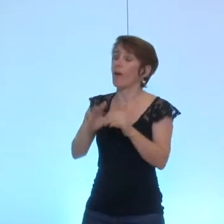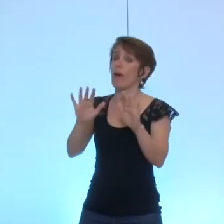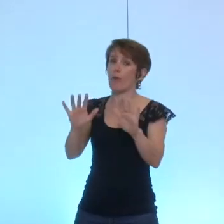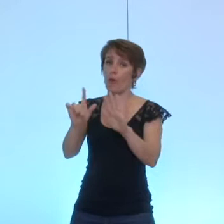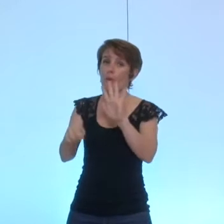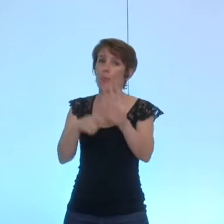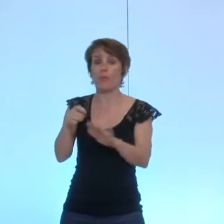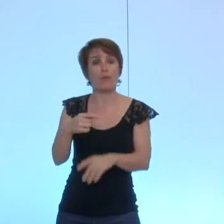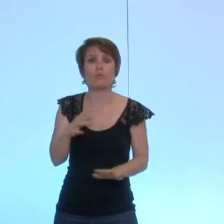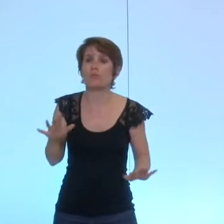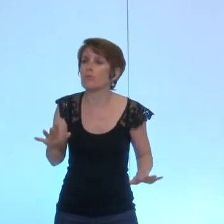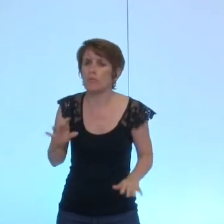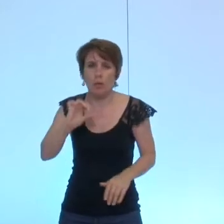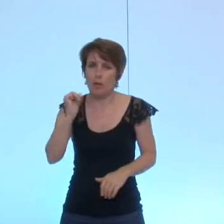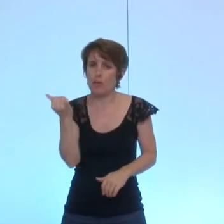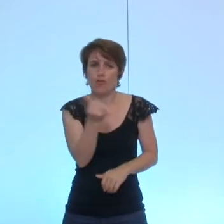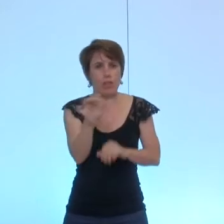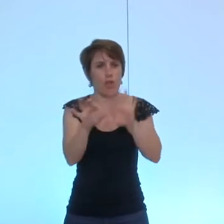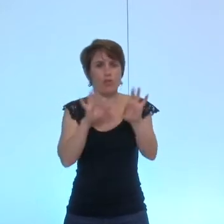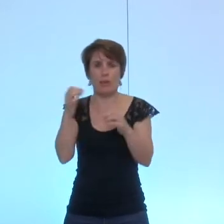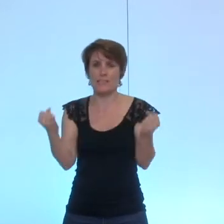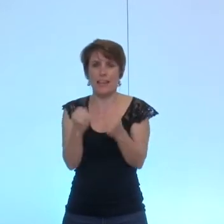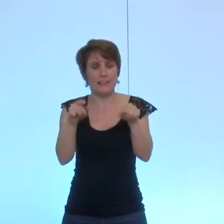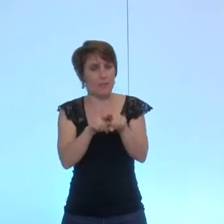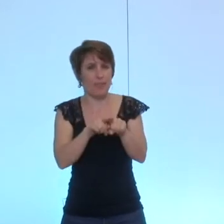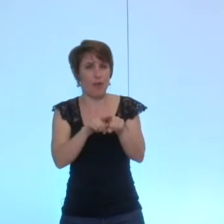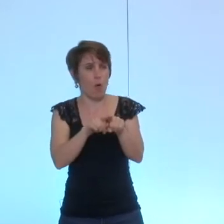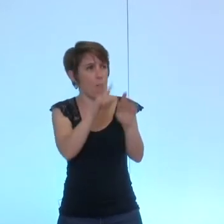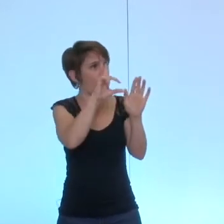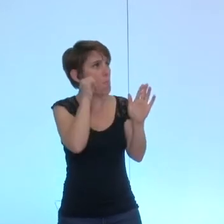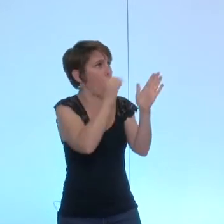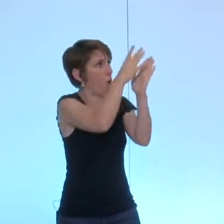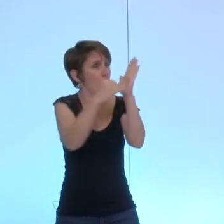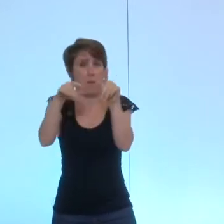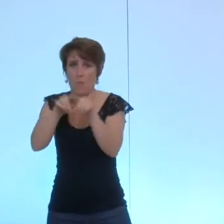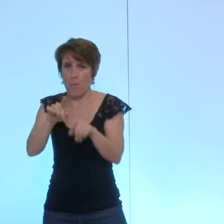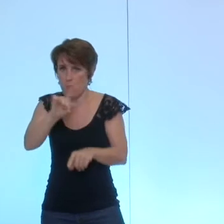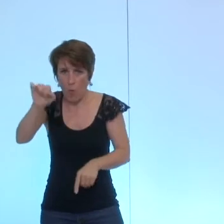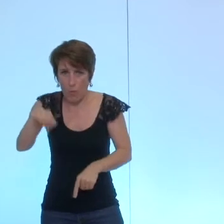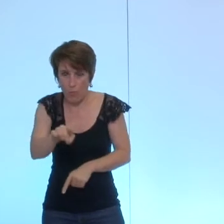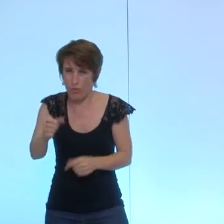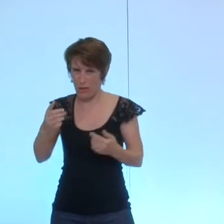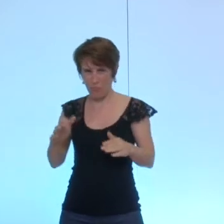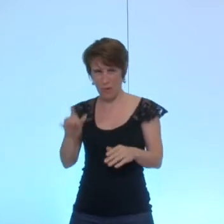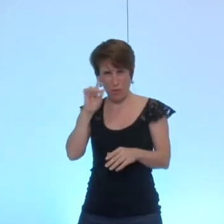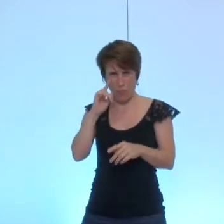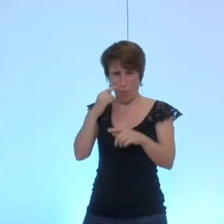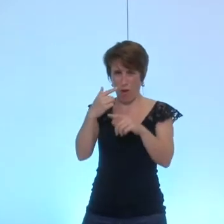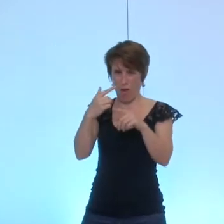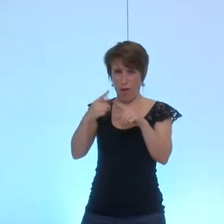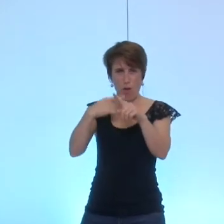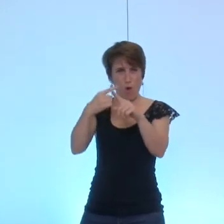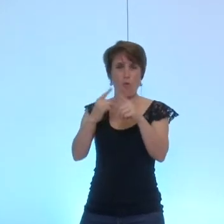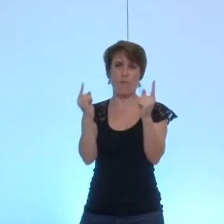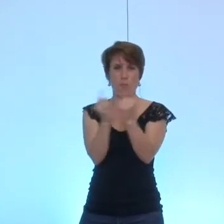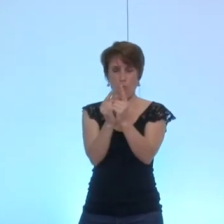de pratiquer les mêmes activités que ses parents c'est bien évident mais pourquoi ce court métrage s'ingénitile à